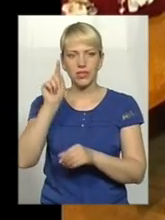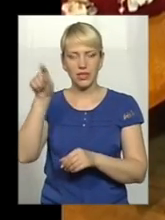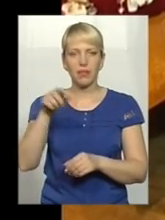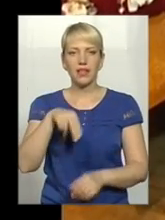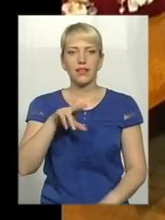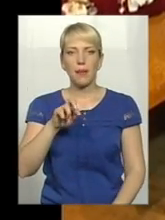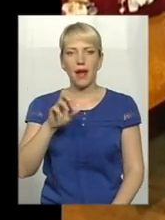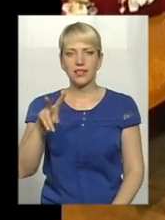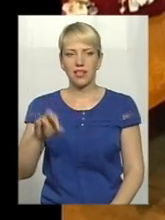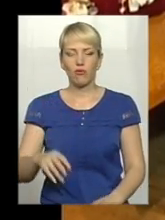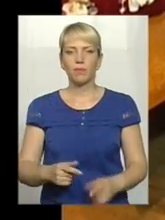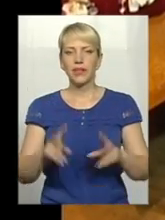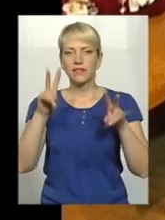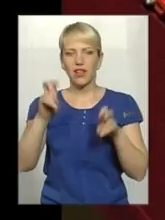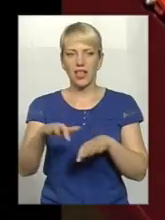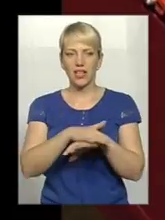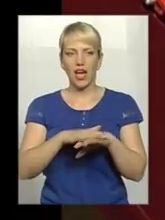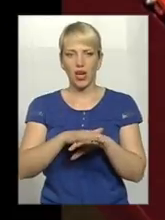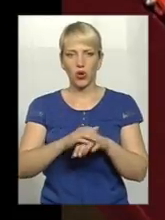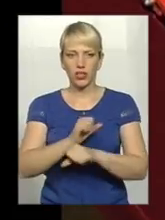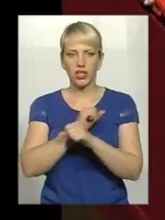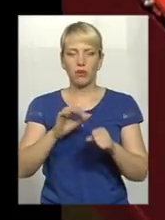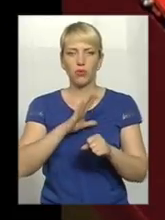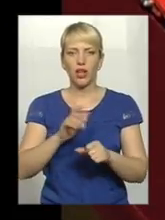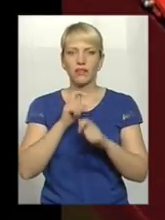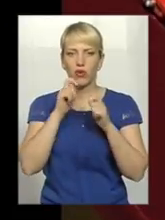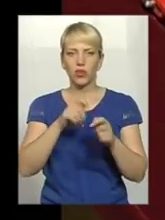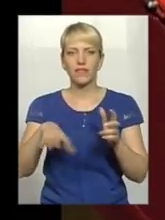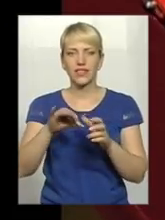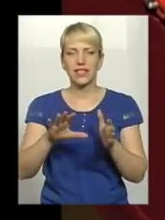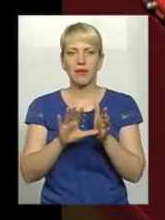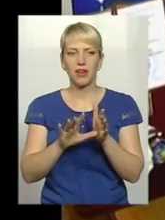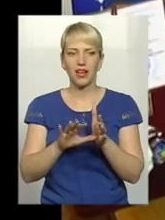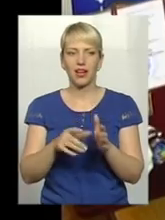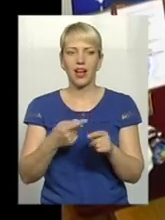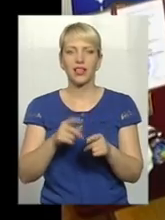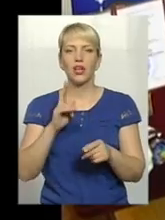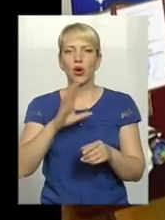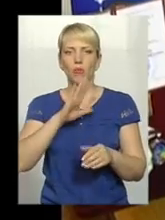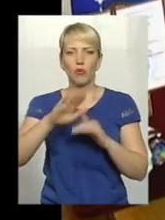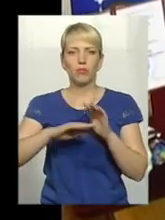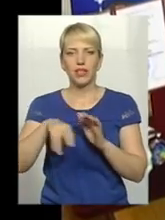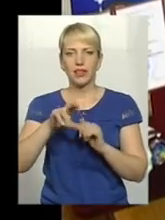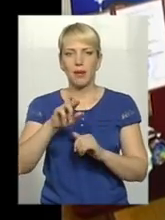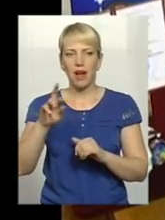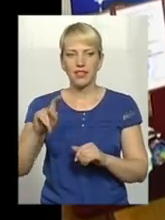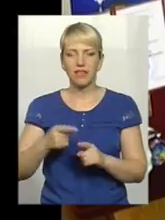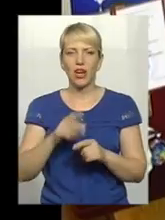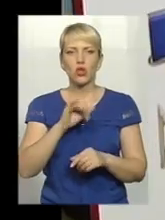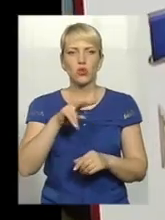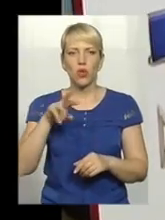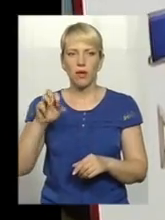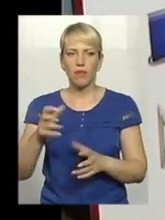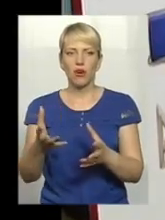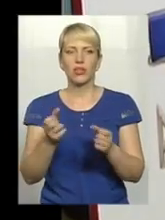Званням народного героя була нагороджена уся лікарська бригада, яка тоді загинула під Дебальцево. Крім Анатолія Суліми, посмертно орден отримали